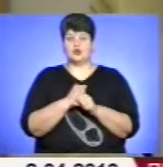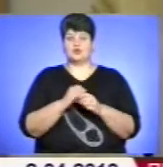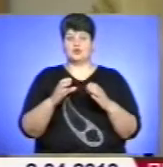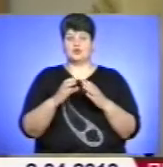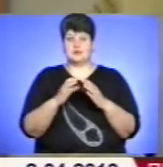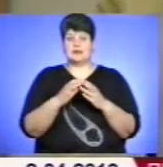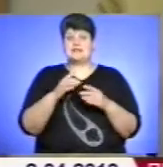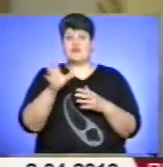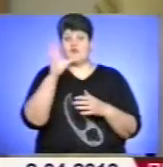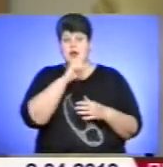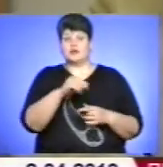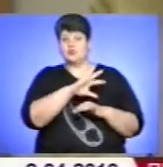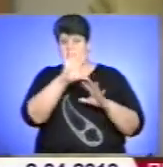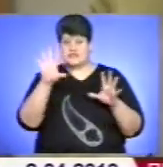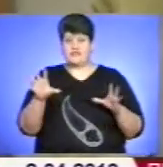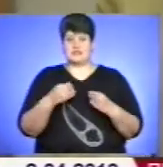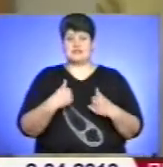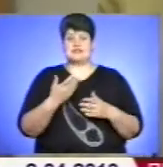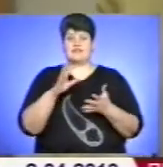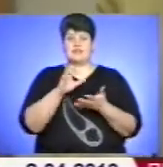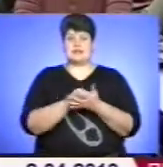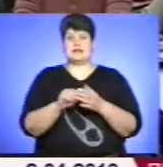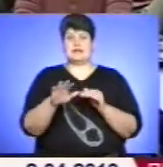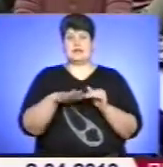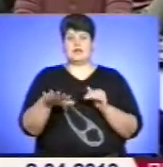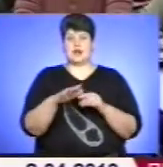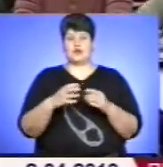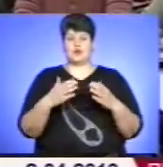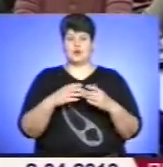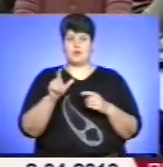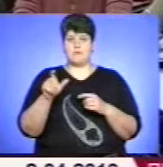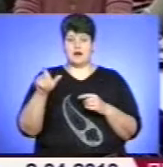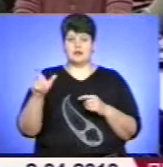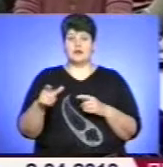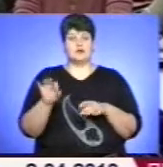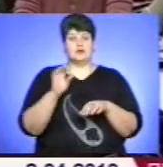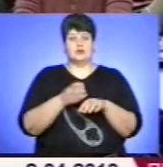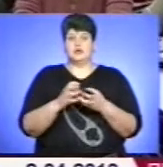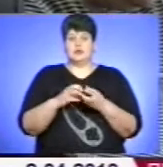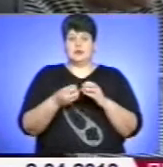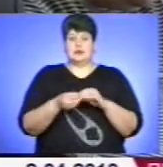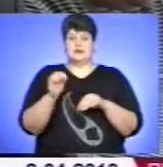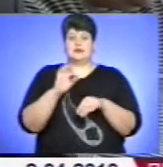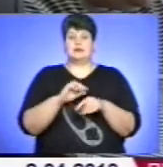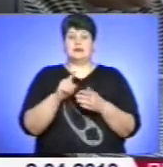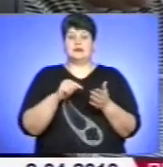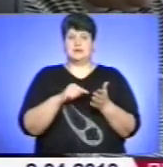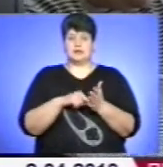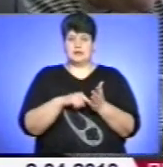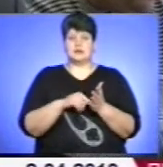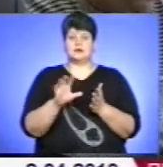усіх. Тому що це є власність територіальної громади. Болючим питанням для працівників найвищого органу місцевого самоврядування